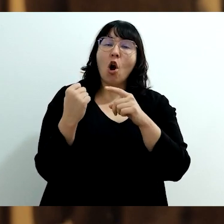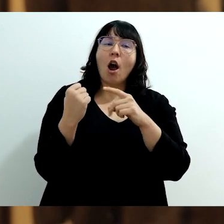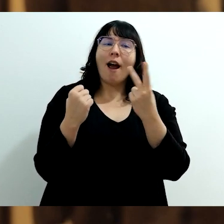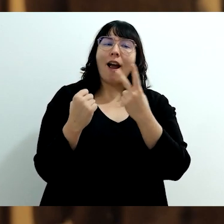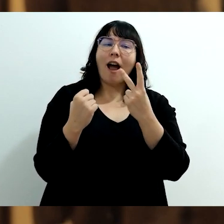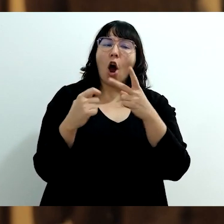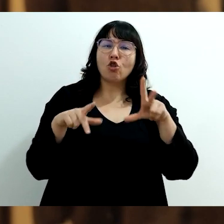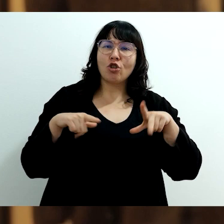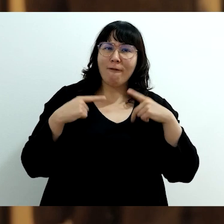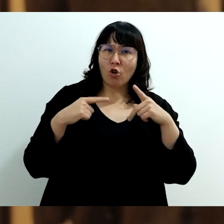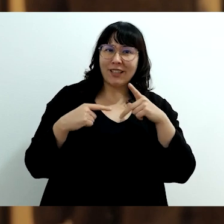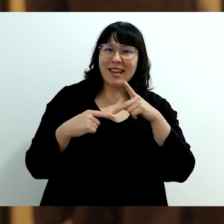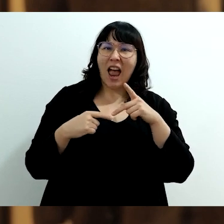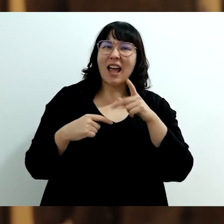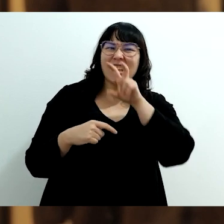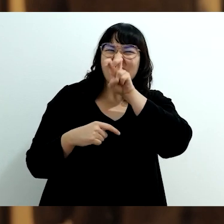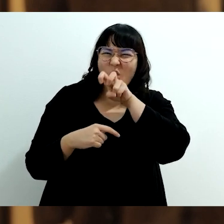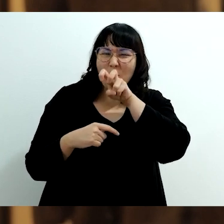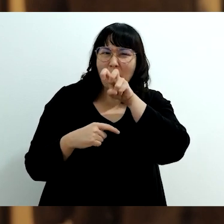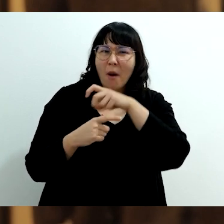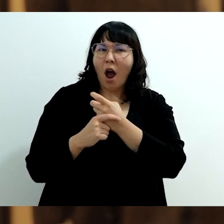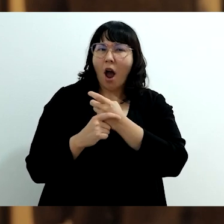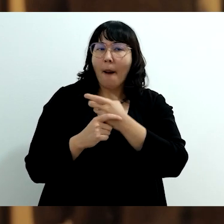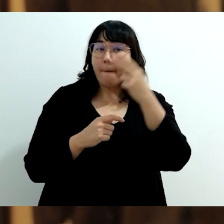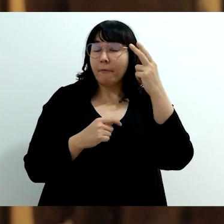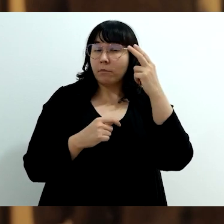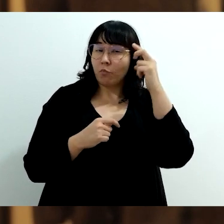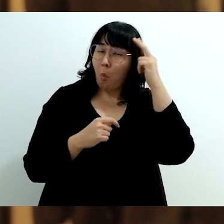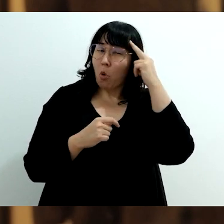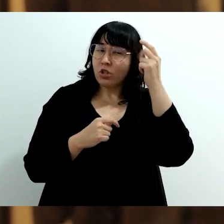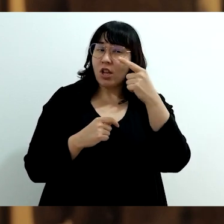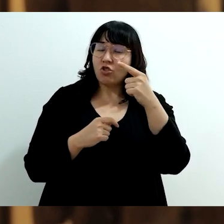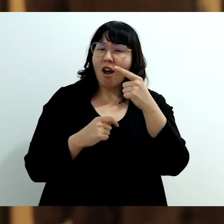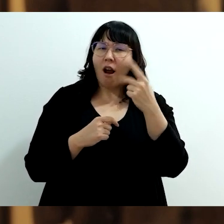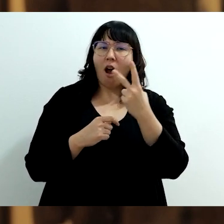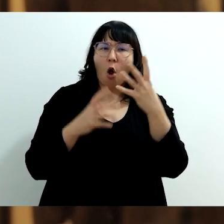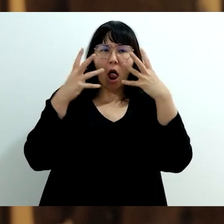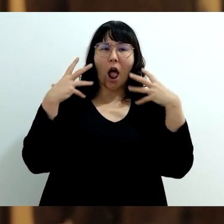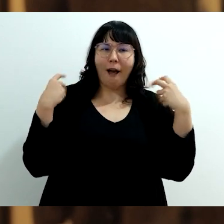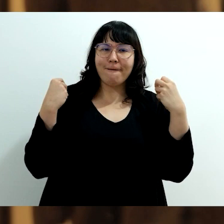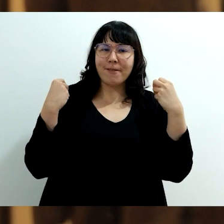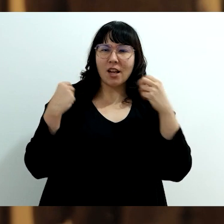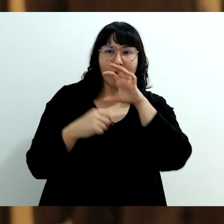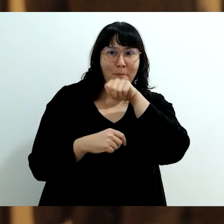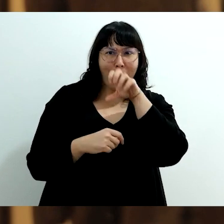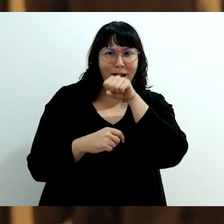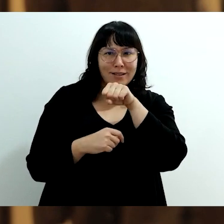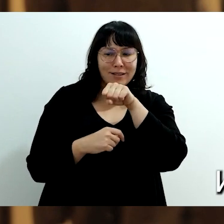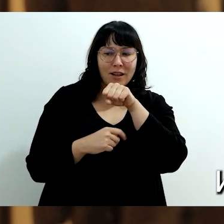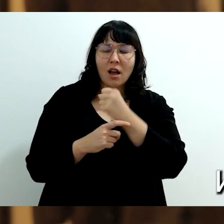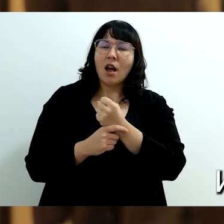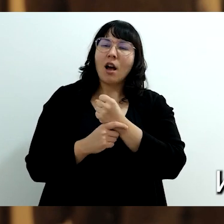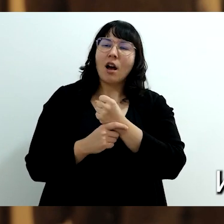razbarenu glavu u obliku životini iz keženih zuba. Životin je asocirana glavu lava ili psa.